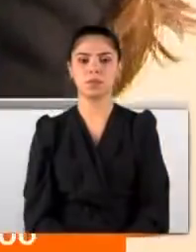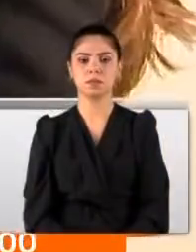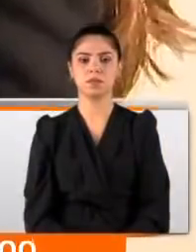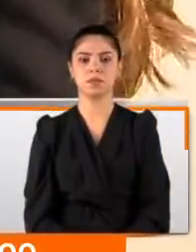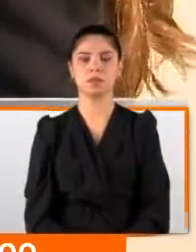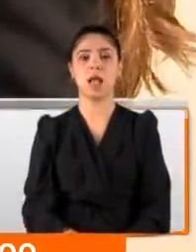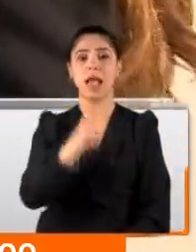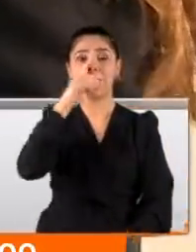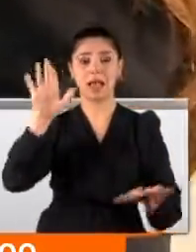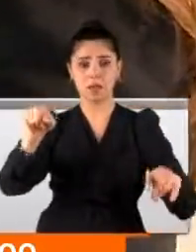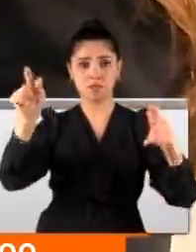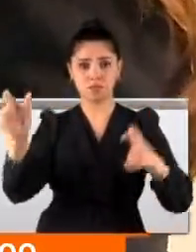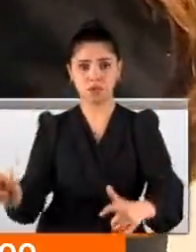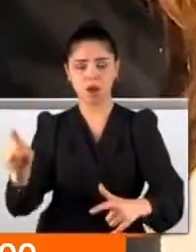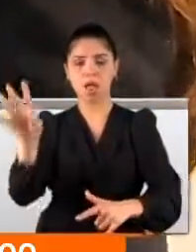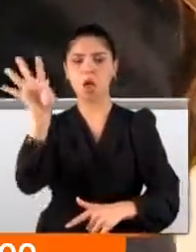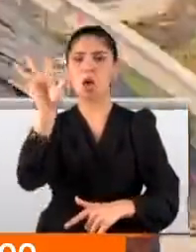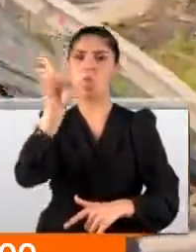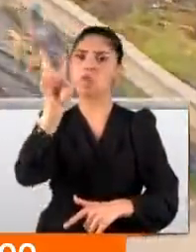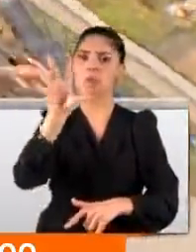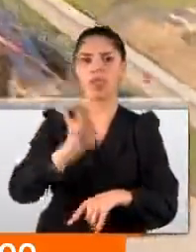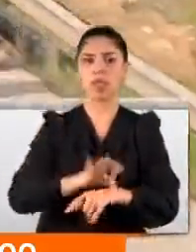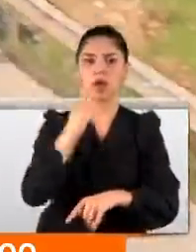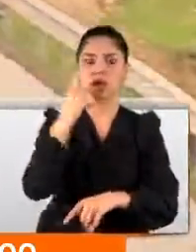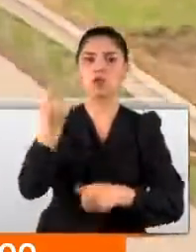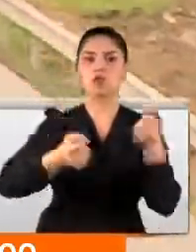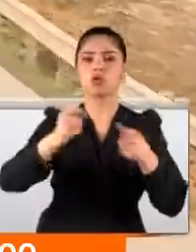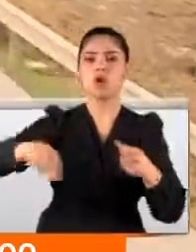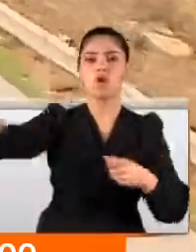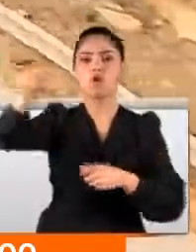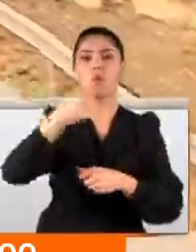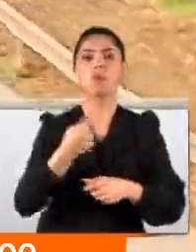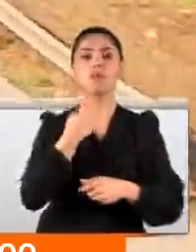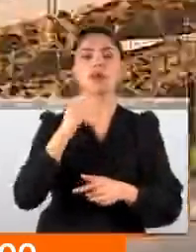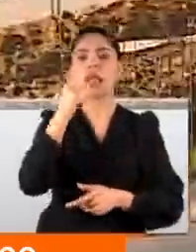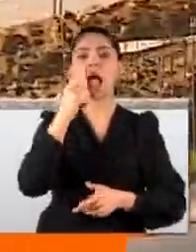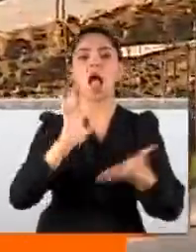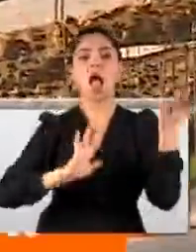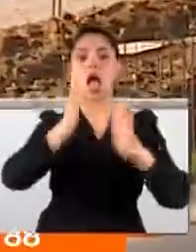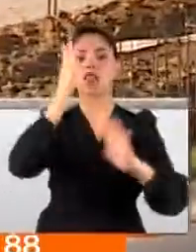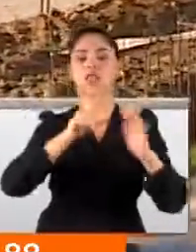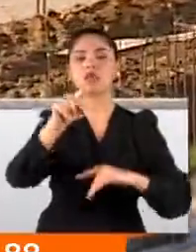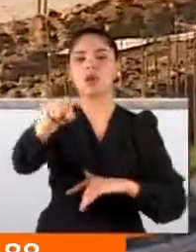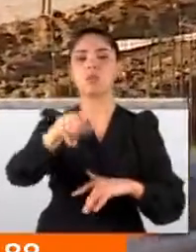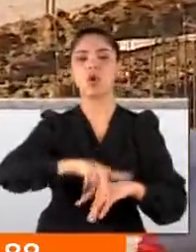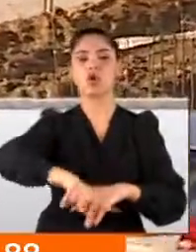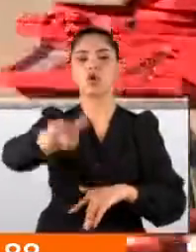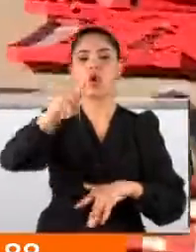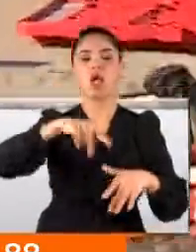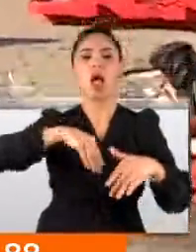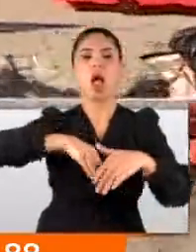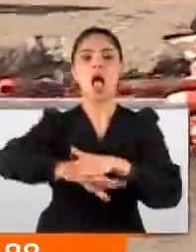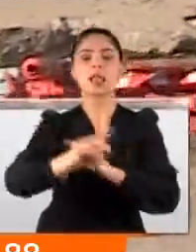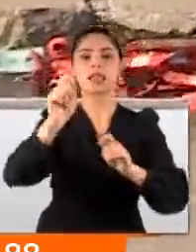Kartal'dan buraya 35 dakika 40 dakika sürdü. Sürücüleri isyan ettiren Ataşehir E5 yolundaki alt geçit çalışması.